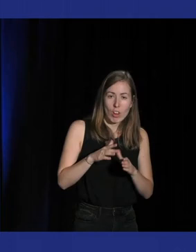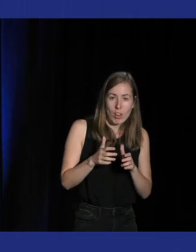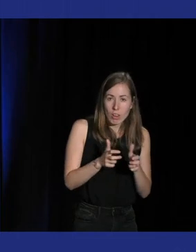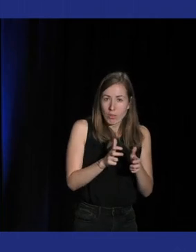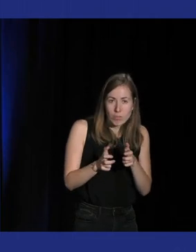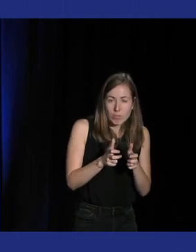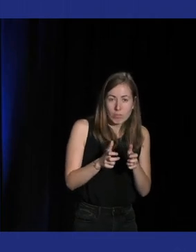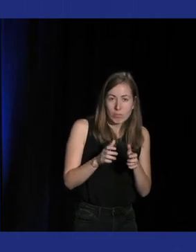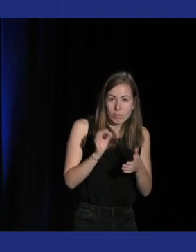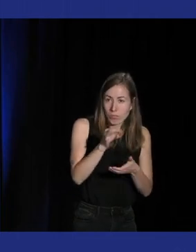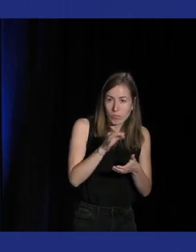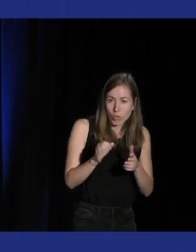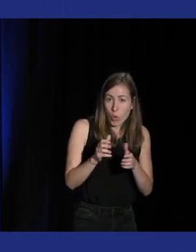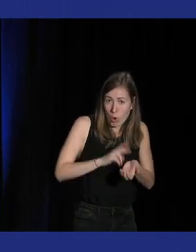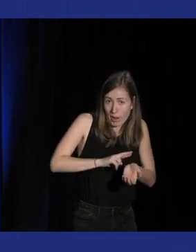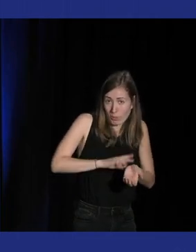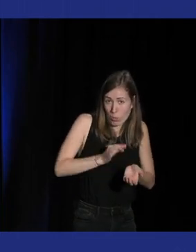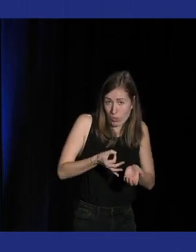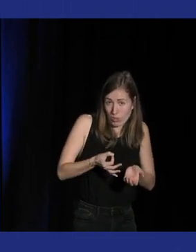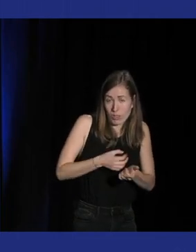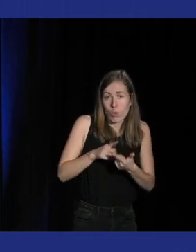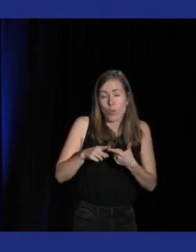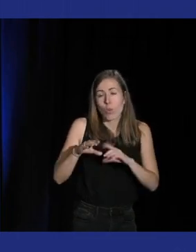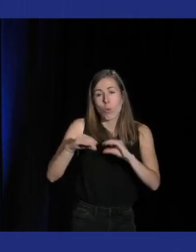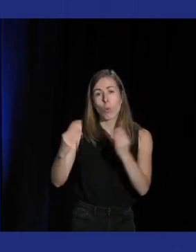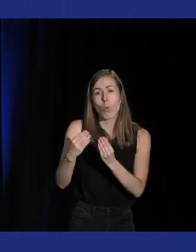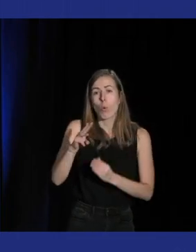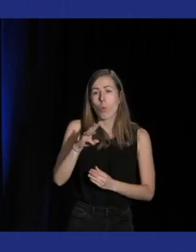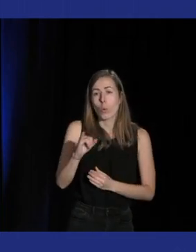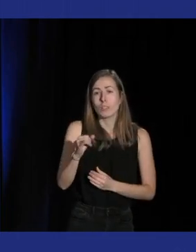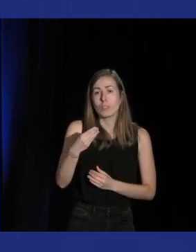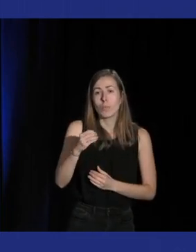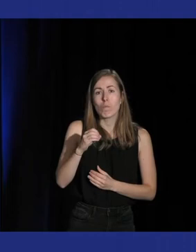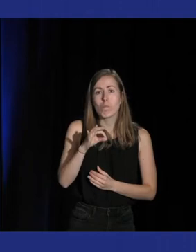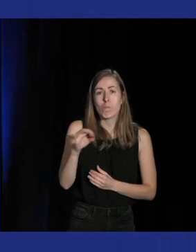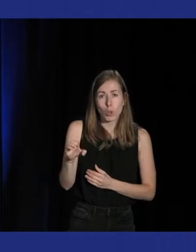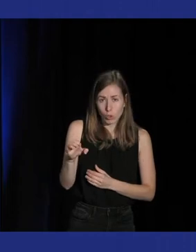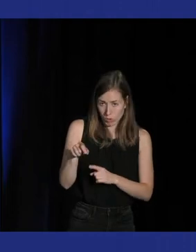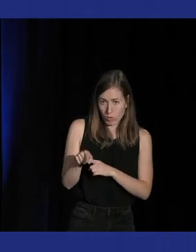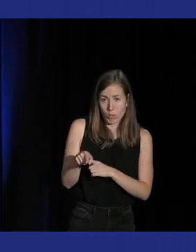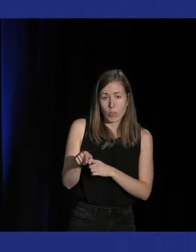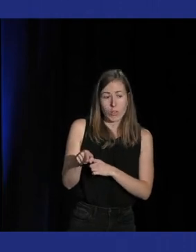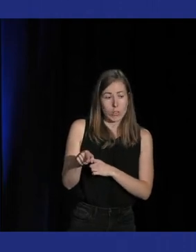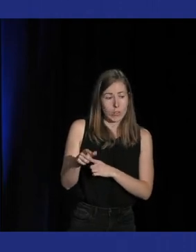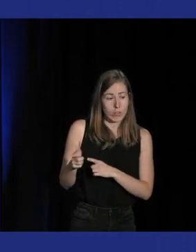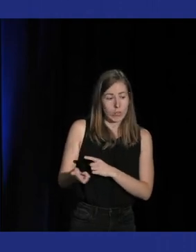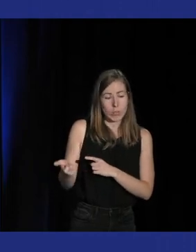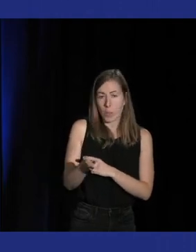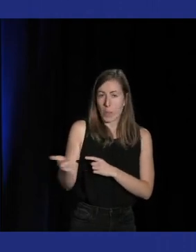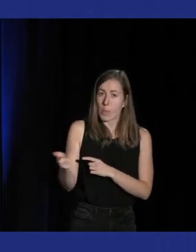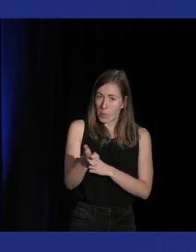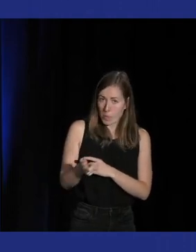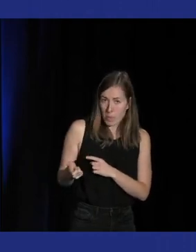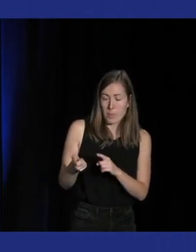avec la Wiimote mais qui n pas une manette qui est juste vraiment un périphérique et est-ce que ça a relancé justement